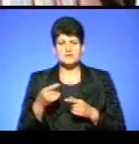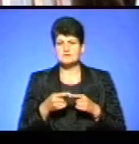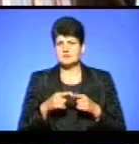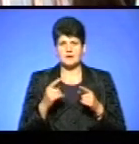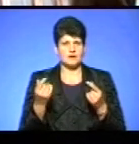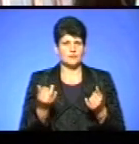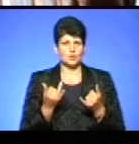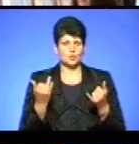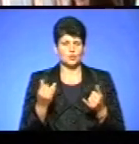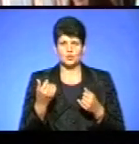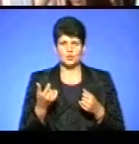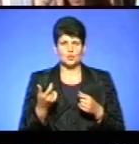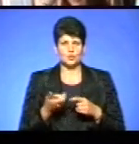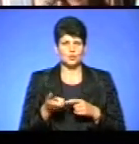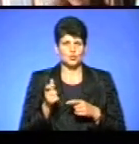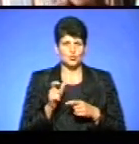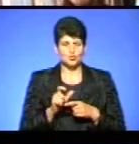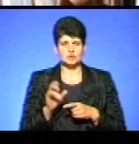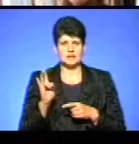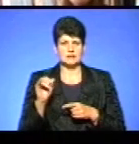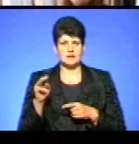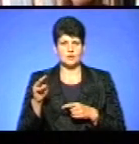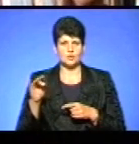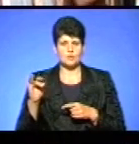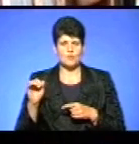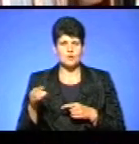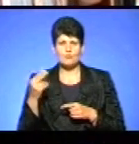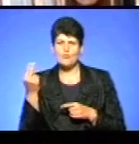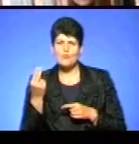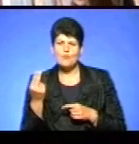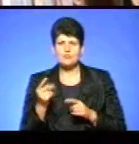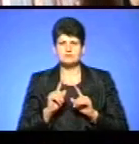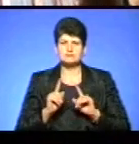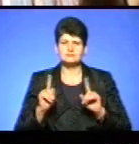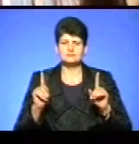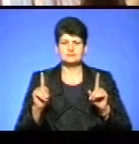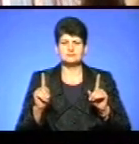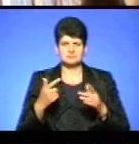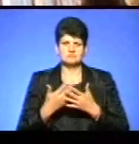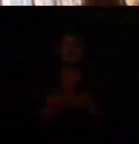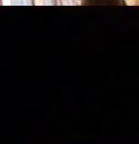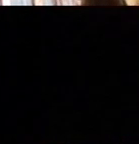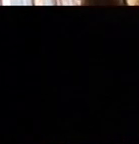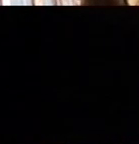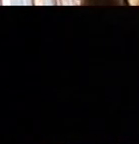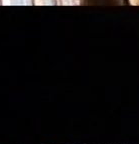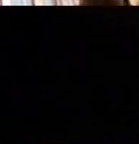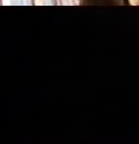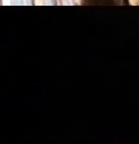по композиції, по колориту, жанрові композиції,